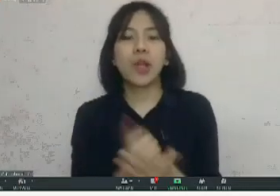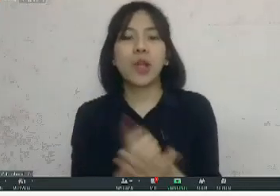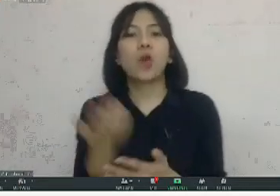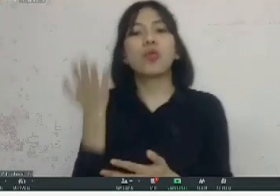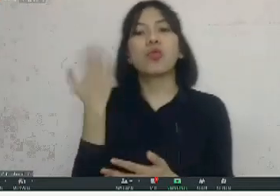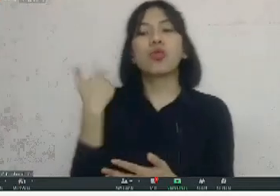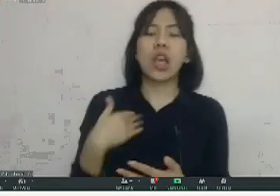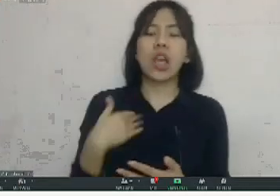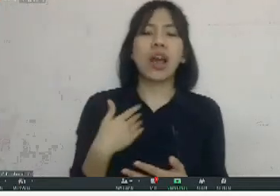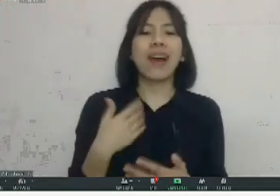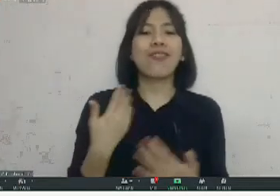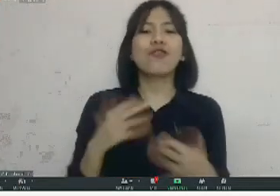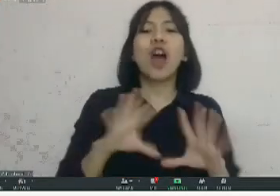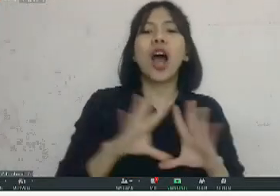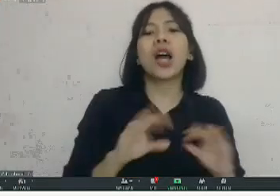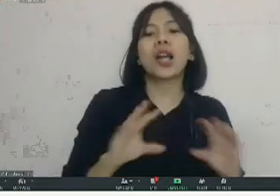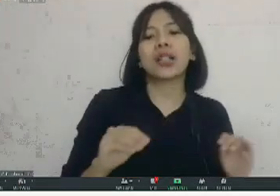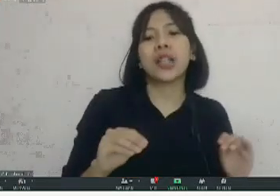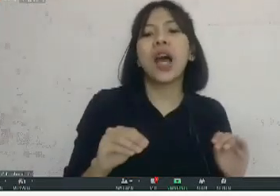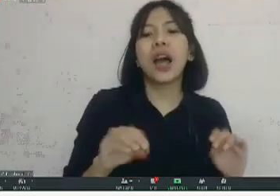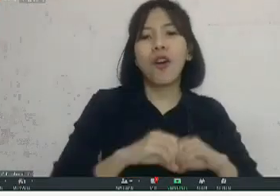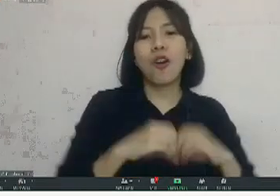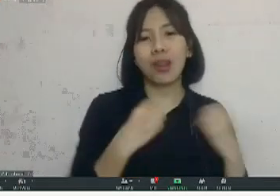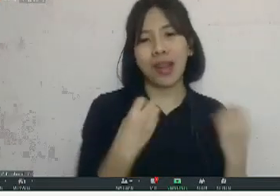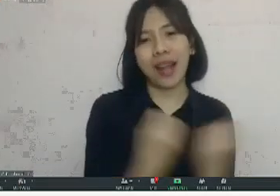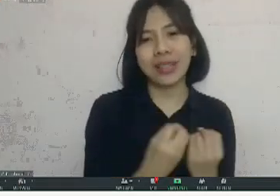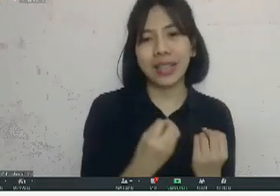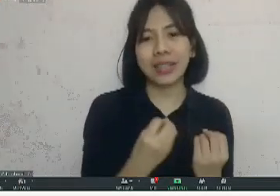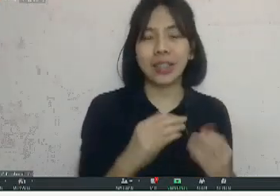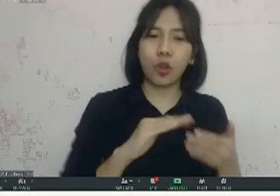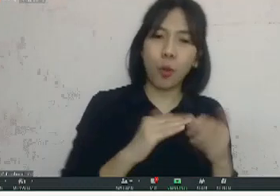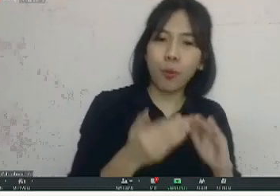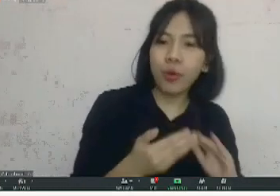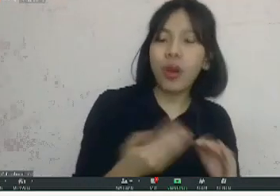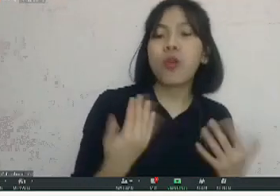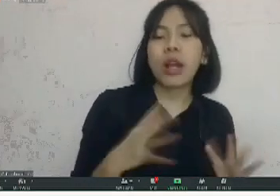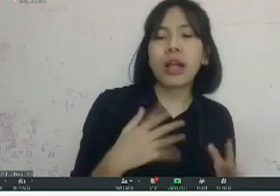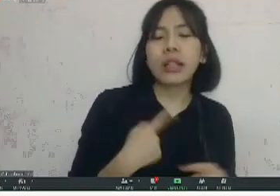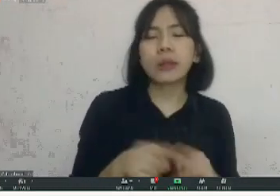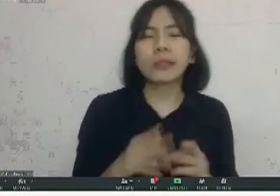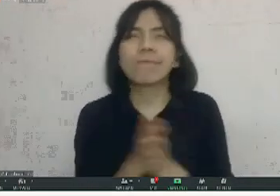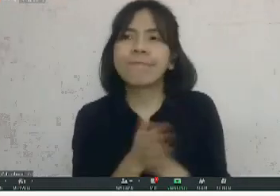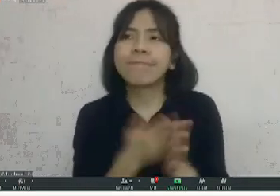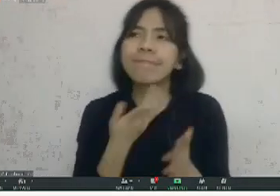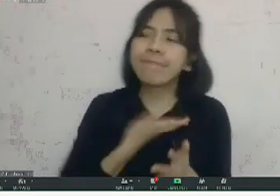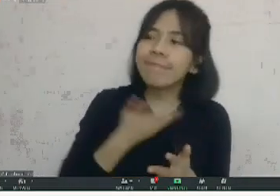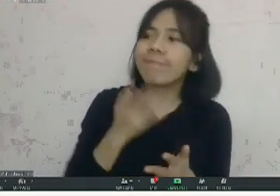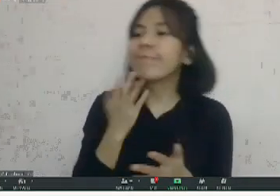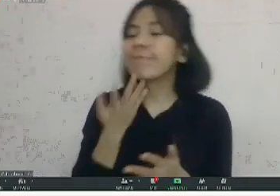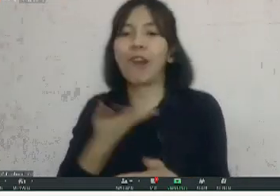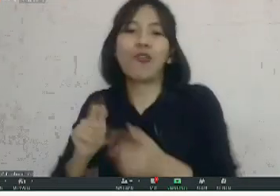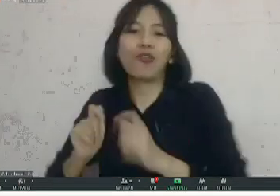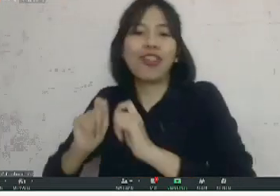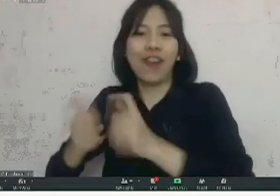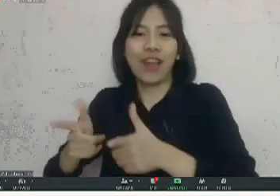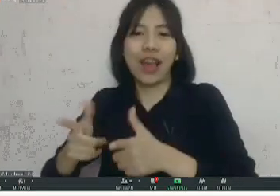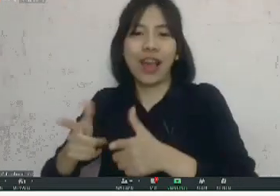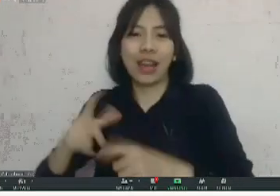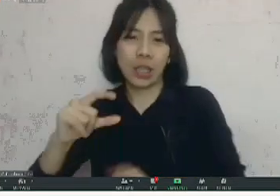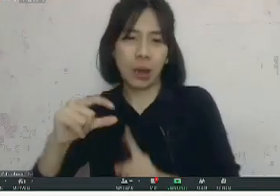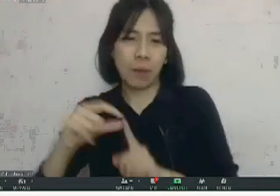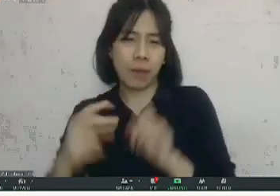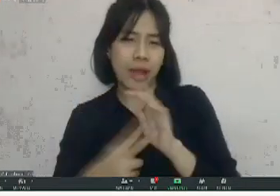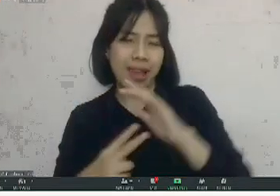ada proyek juga, di organisasi juga, di komunitas cuman sempat coba juga pernah ikut